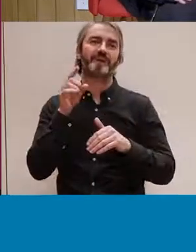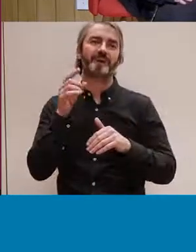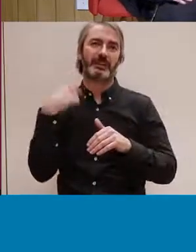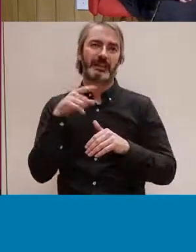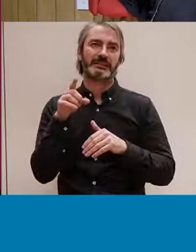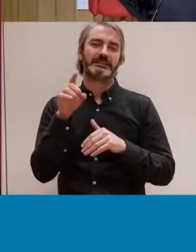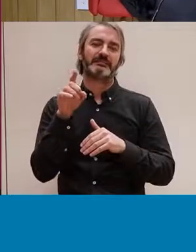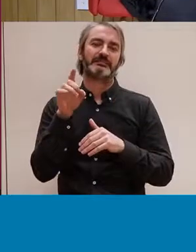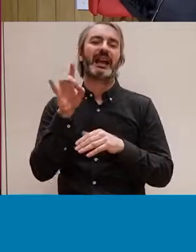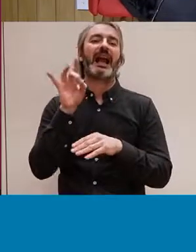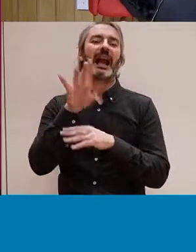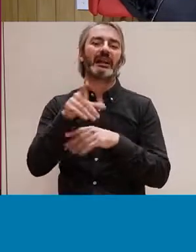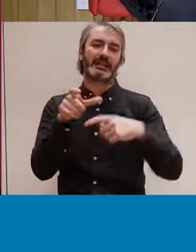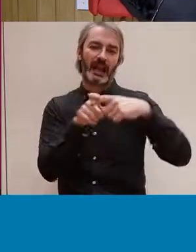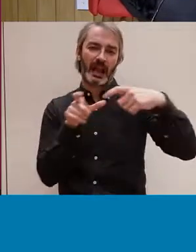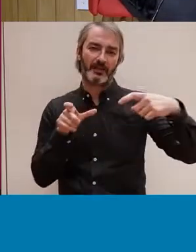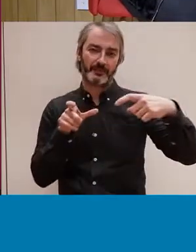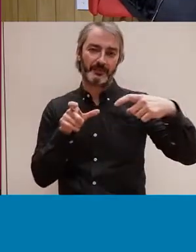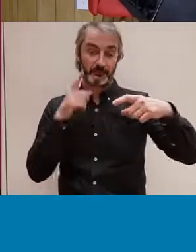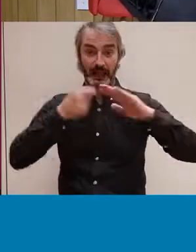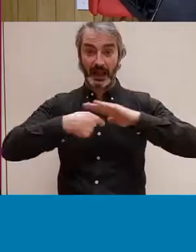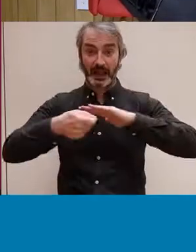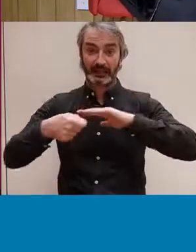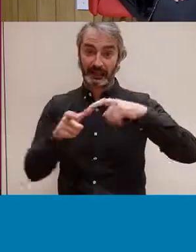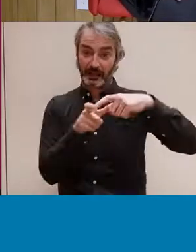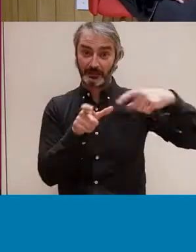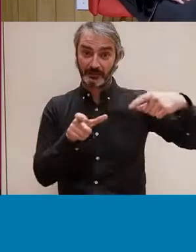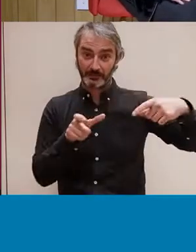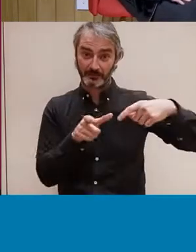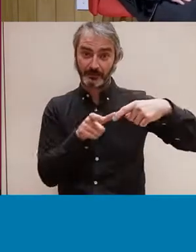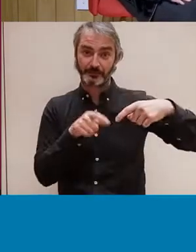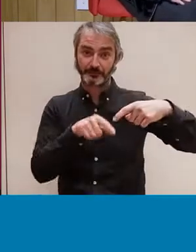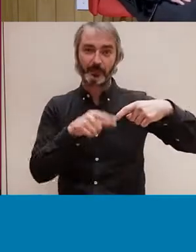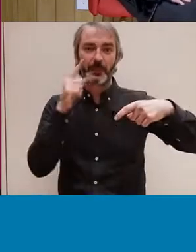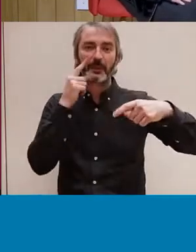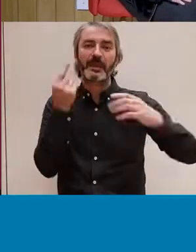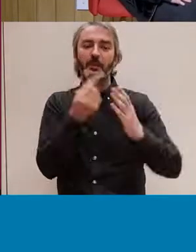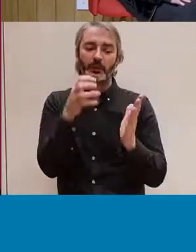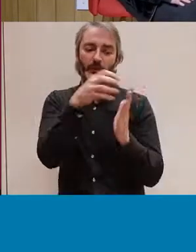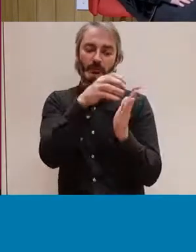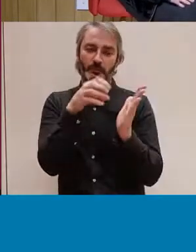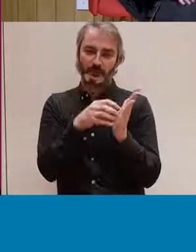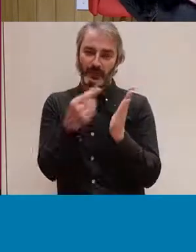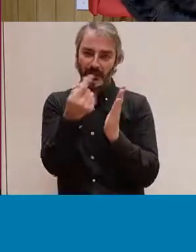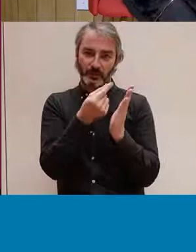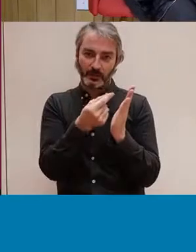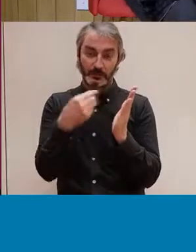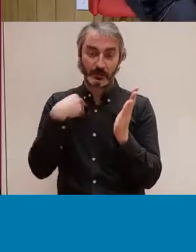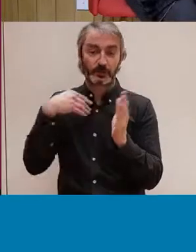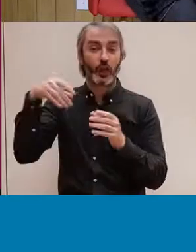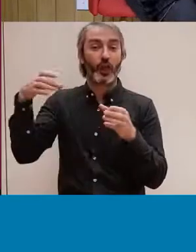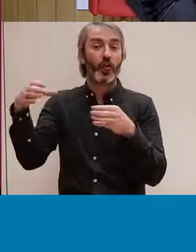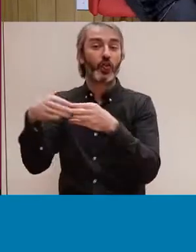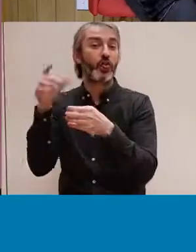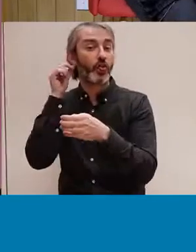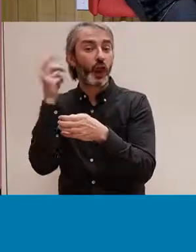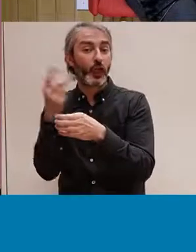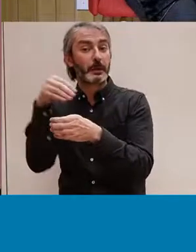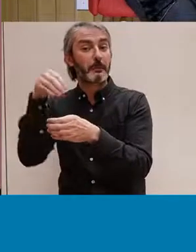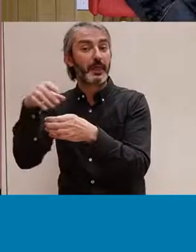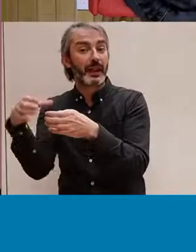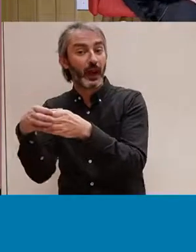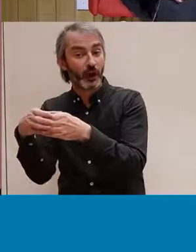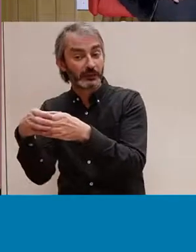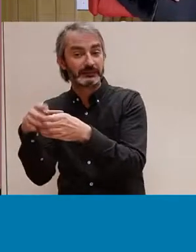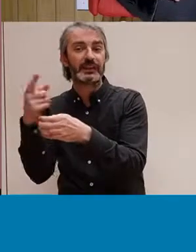carta. La carta va acompanyada d'unes icones que les definien les mandrágores i després ara us explicarem amb què